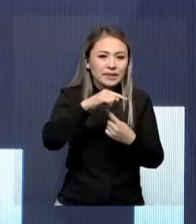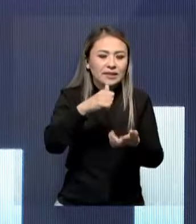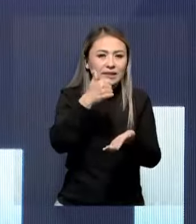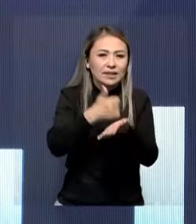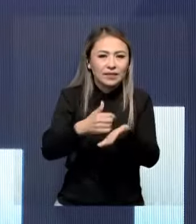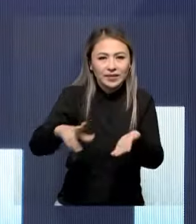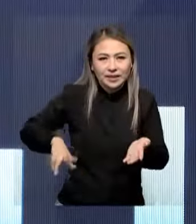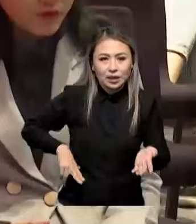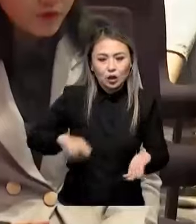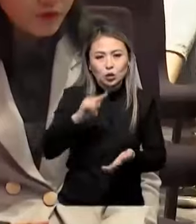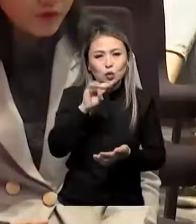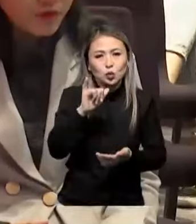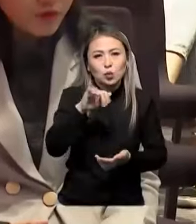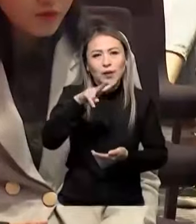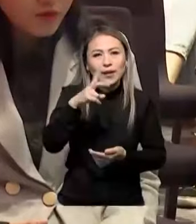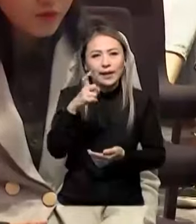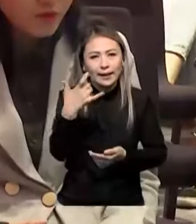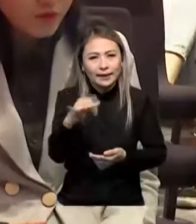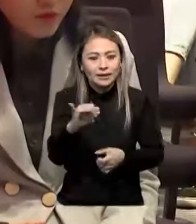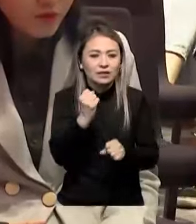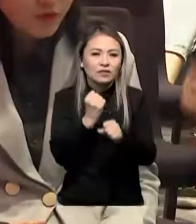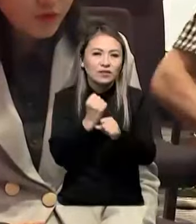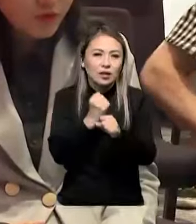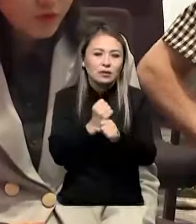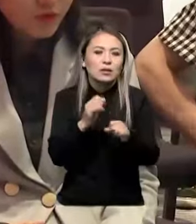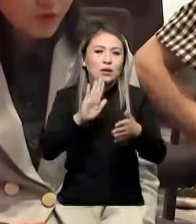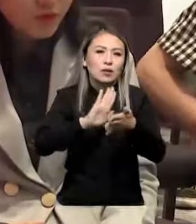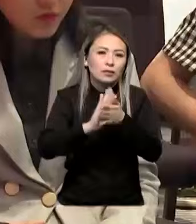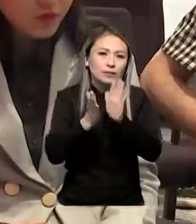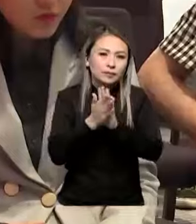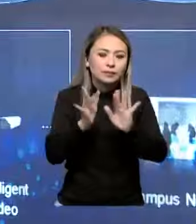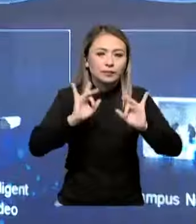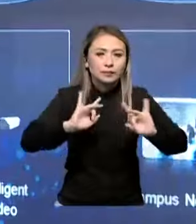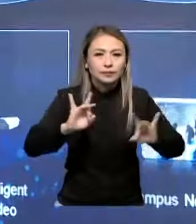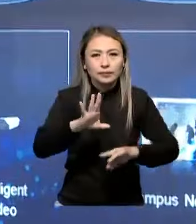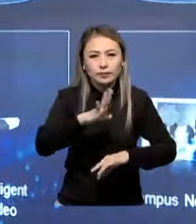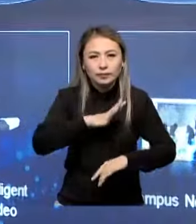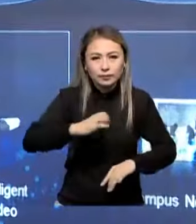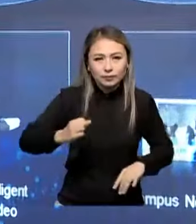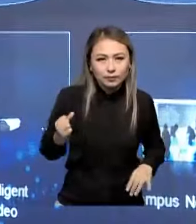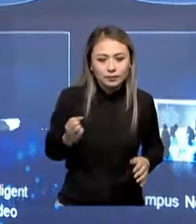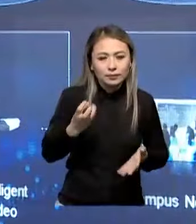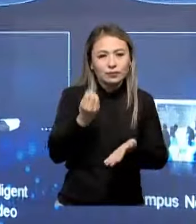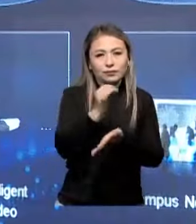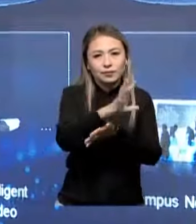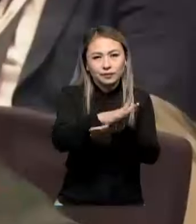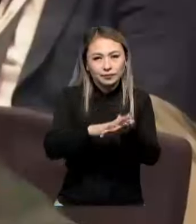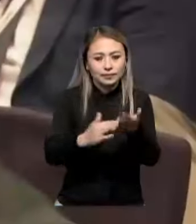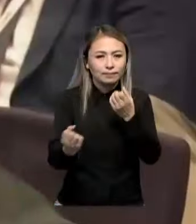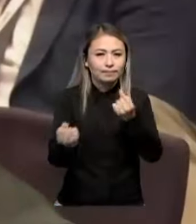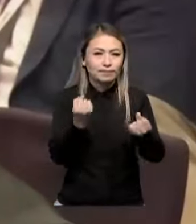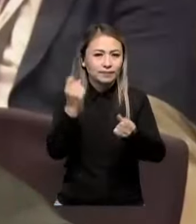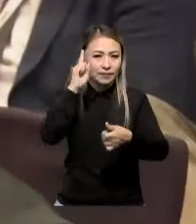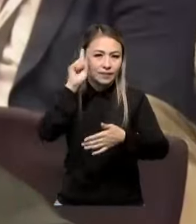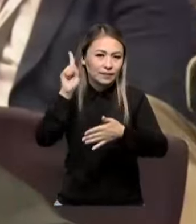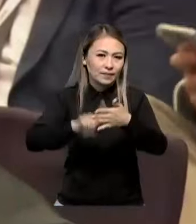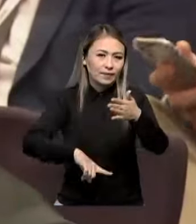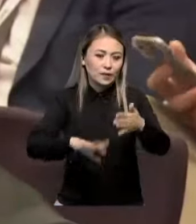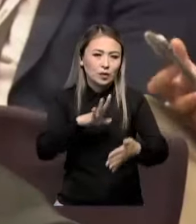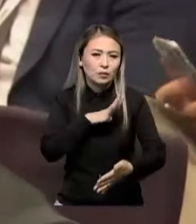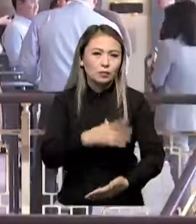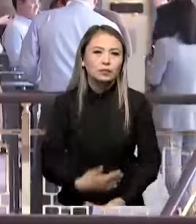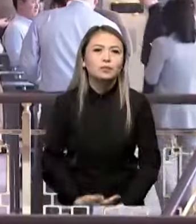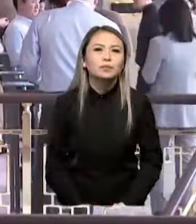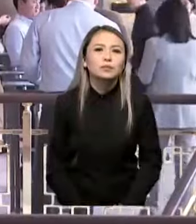бас директорі Чулей Қазақстамен табысты ынтымақтасты қорнатылғанын атап өтті. Серіктесті кода нәрін ұғайатынына сенім білдірді. Рухани